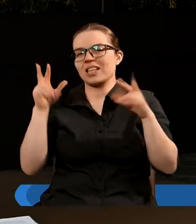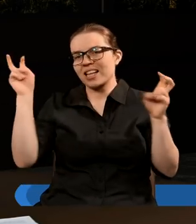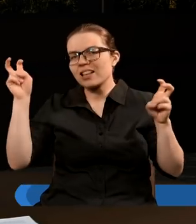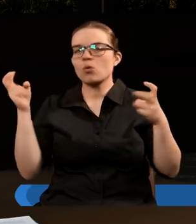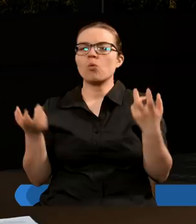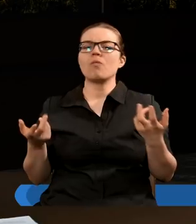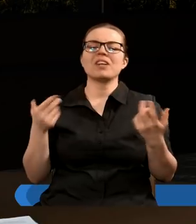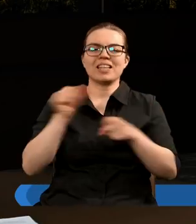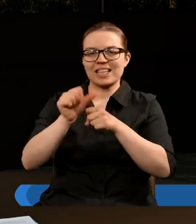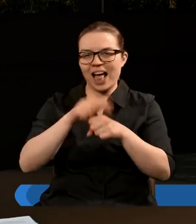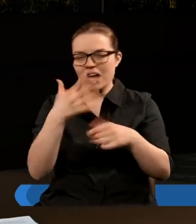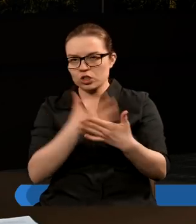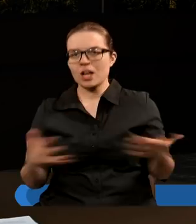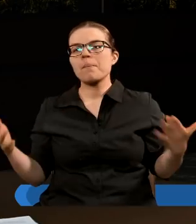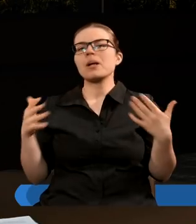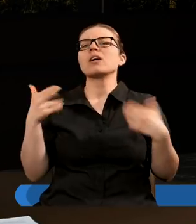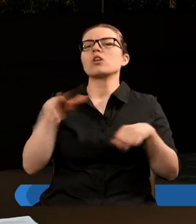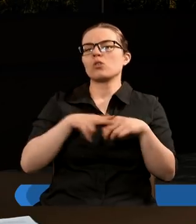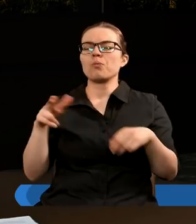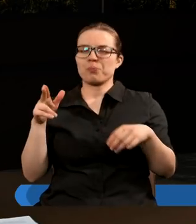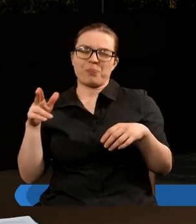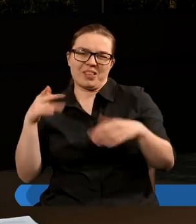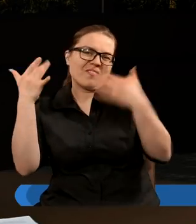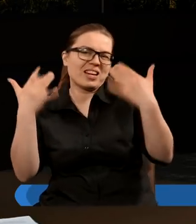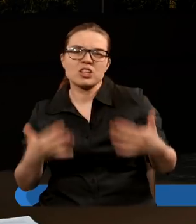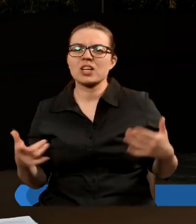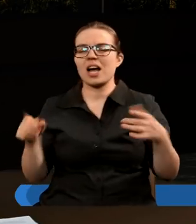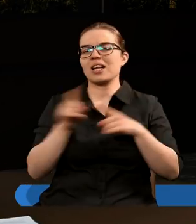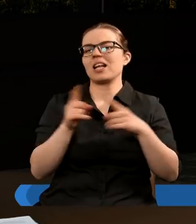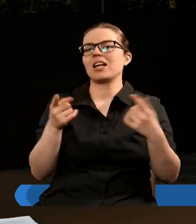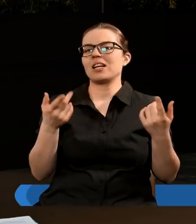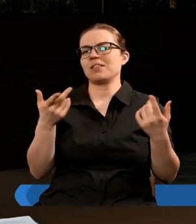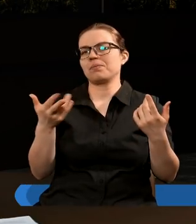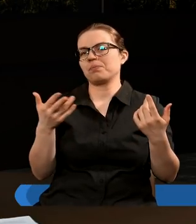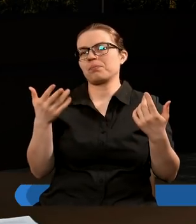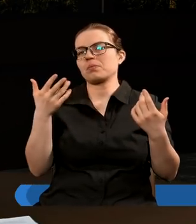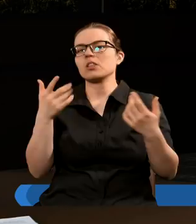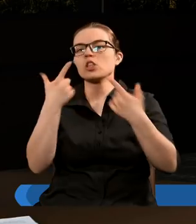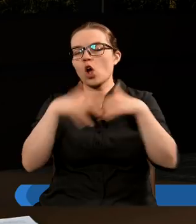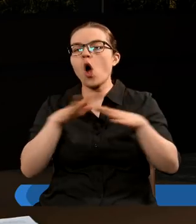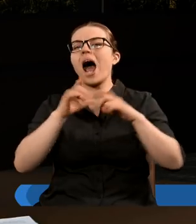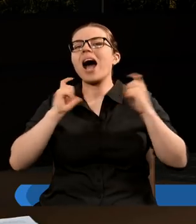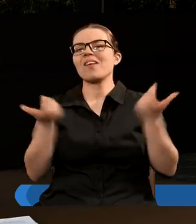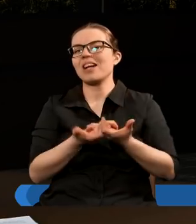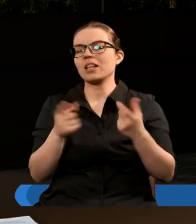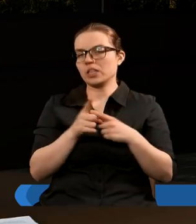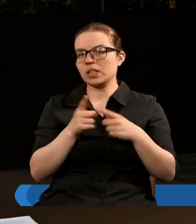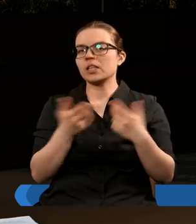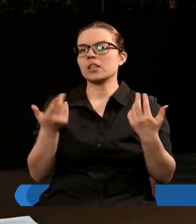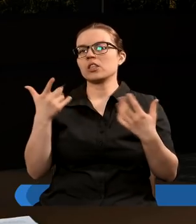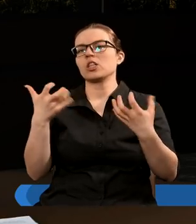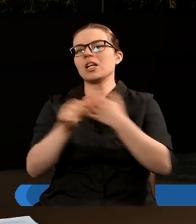istnieją na ziemi. Niektórzy nawet wyliczali Iglezja Adwentista, czyli Kościół Adwentystów i też wychodzi